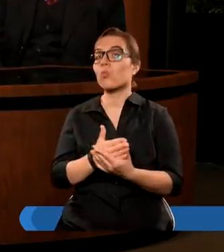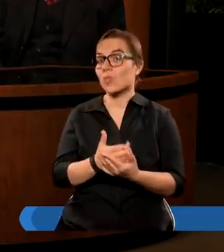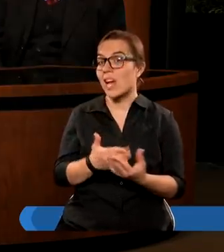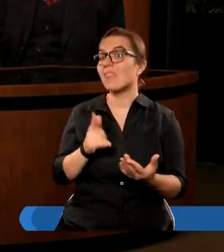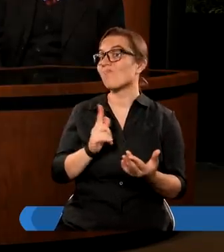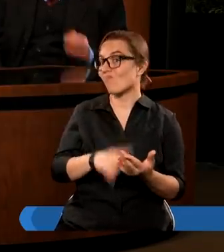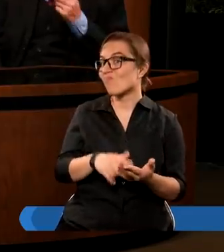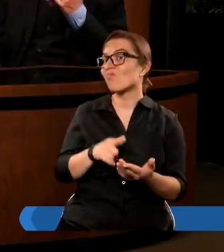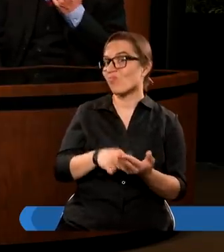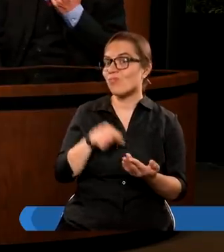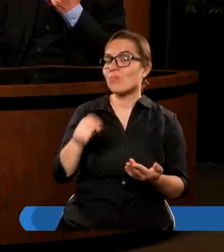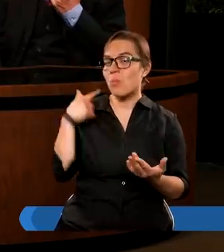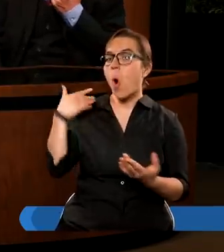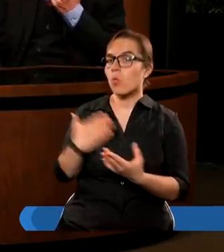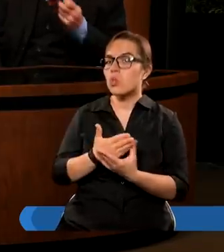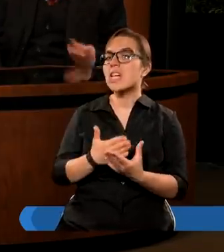posłuszeństwie Bogu.